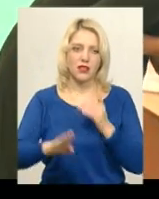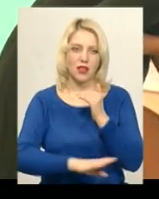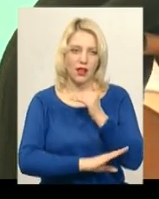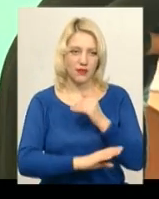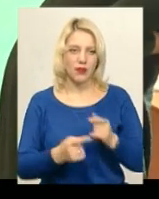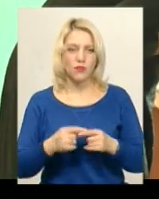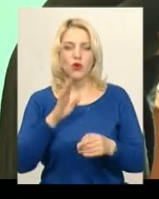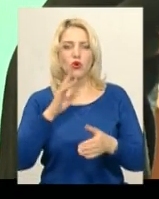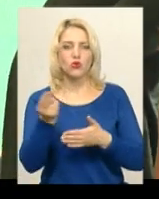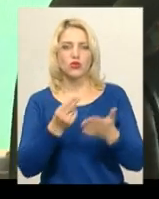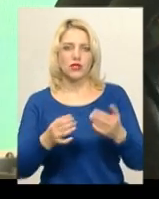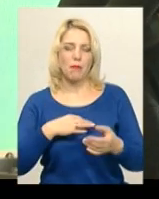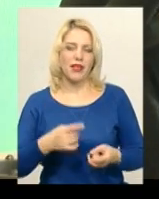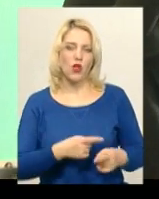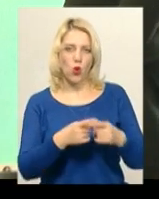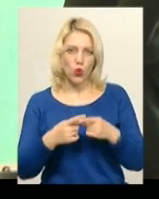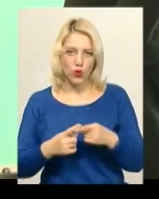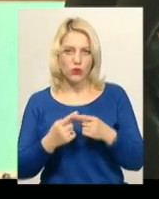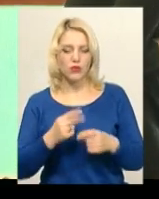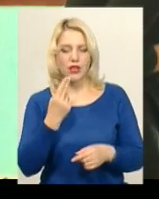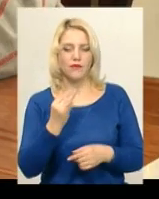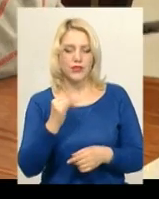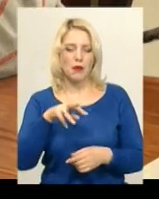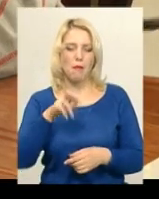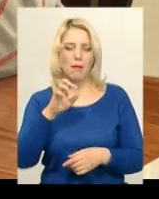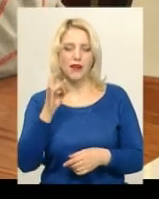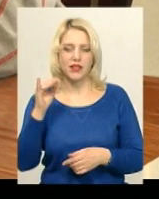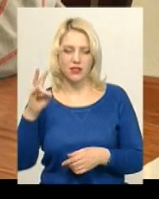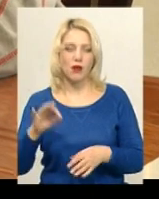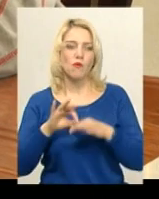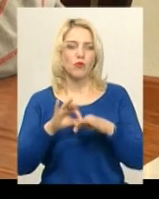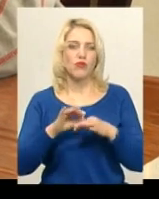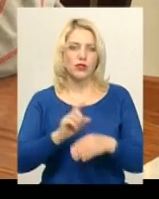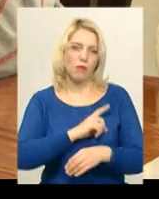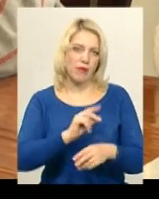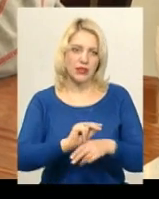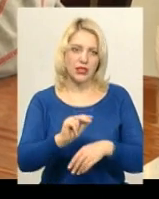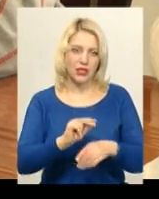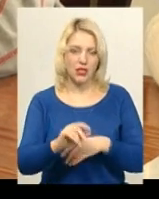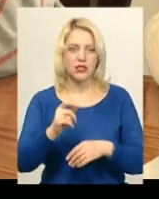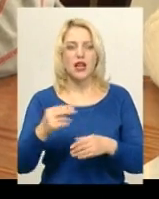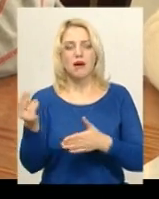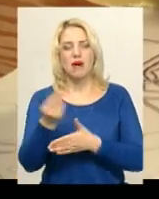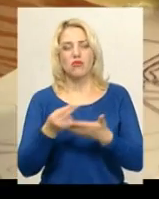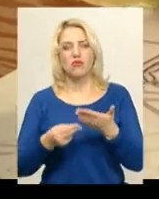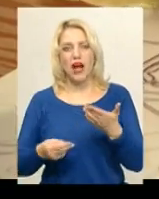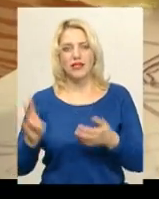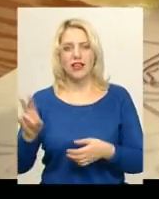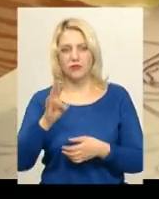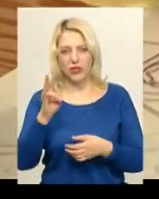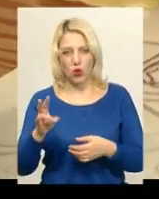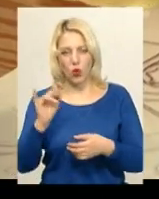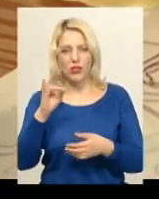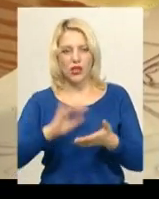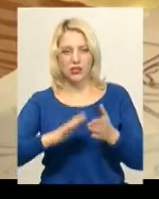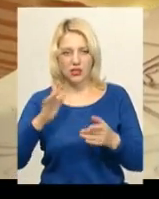Художниця з Білорусі Тетяна Цимбарецька проводить для дітей майстер-клас з написання народної української ікони на склі. Їх селяни перемальовували на